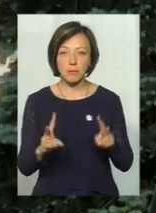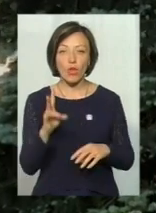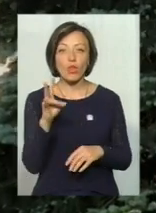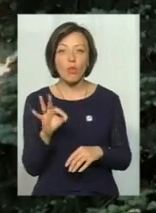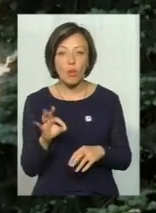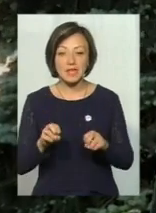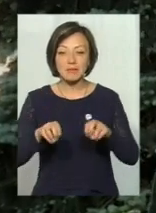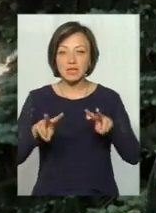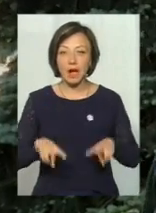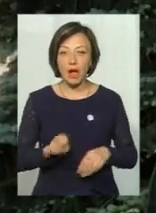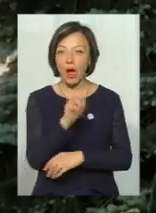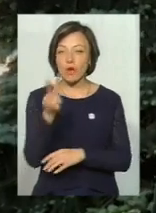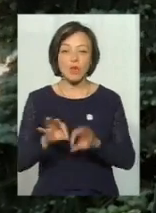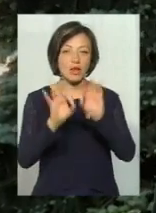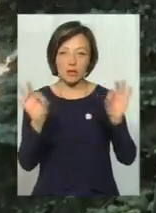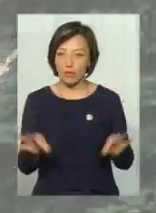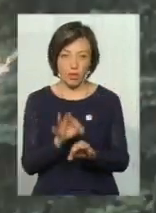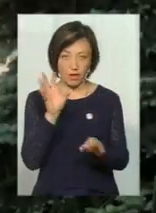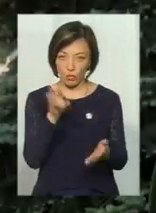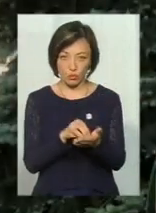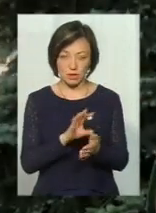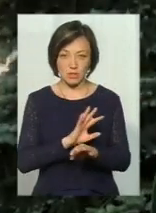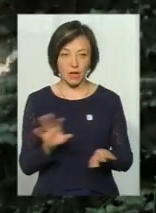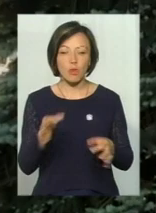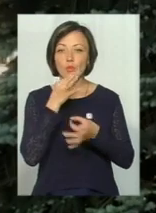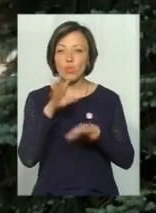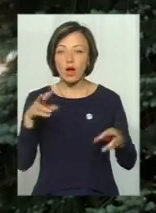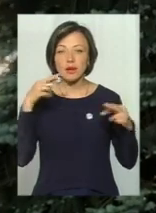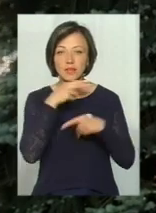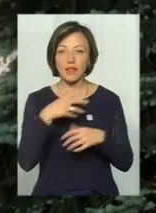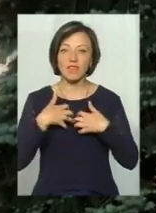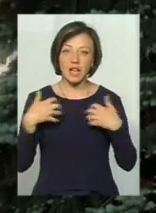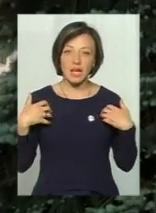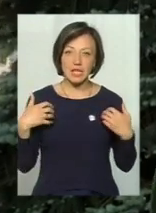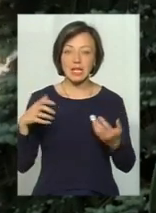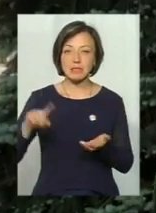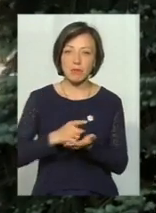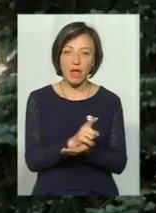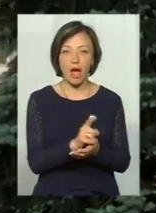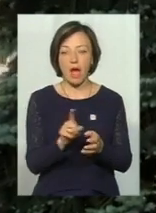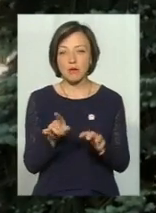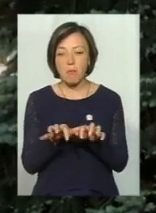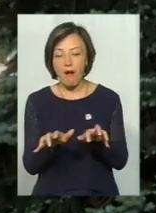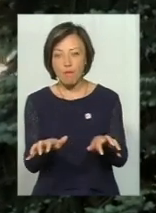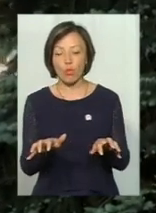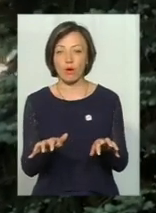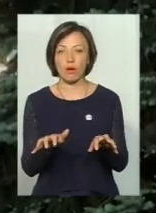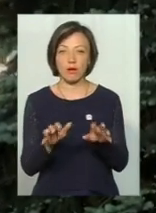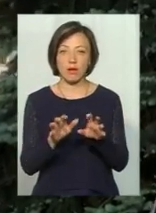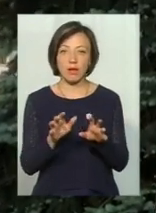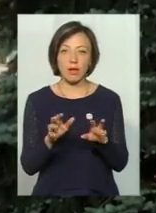спеціально гадюка ні в якому разі не кусає. Будь-яка ядовита тварина, чи це змія, чи це павук, чи щось таке, вона